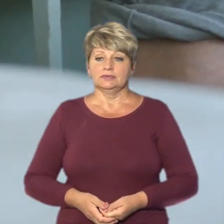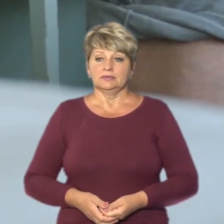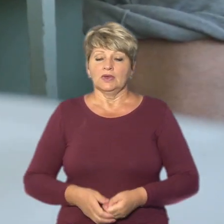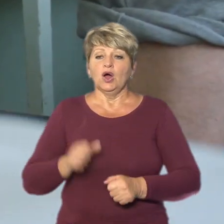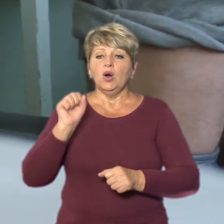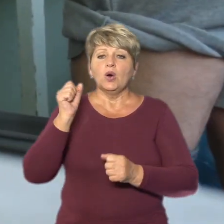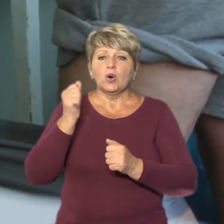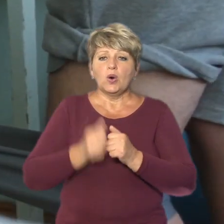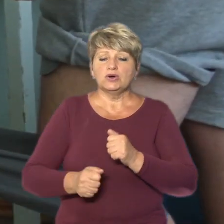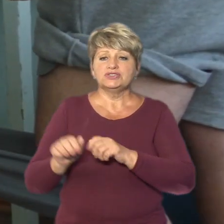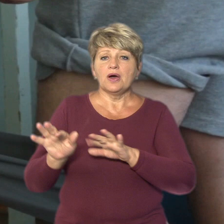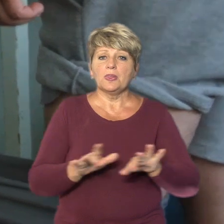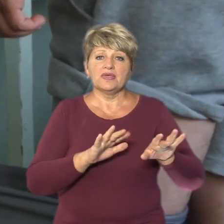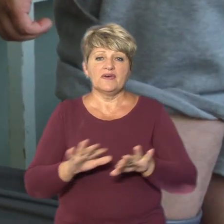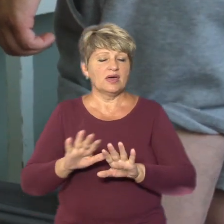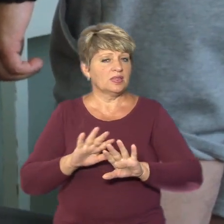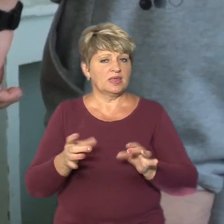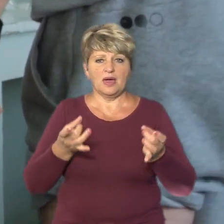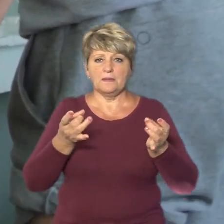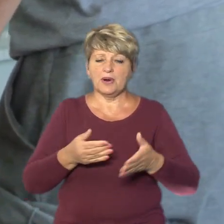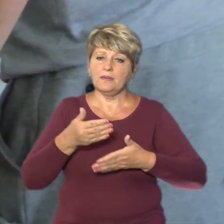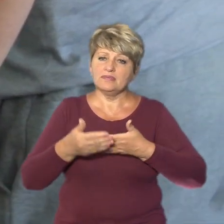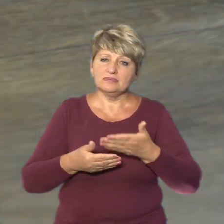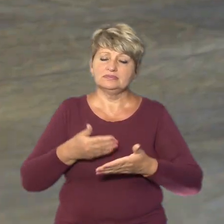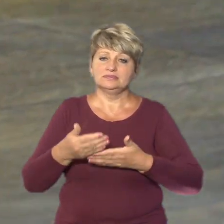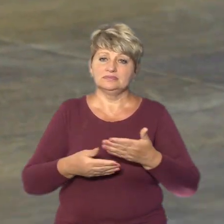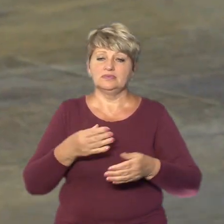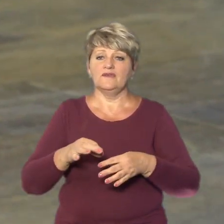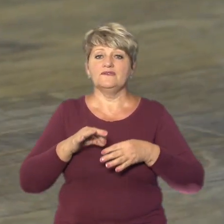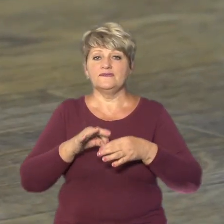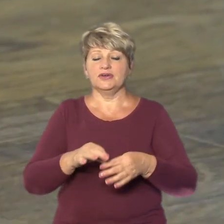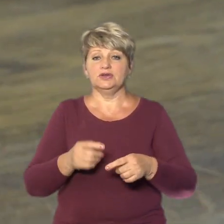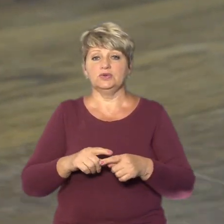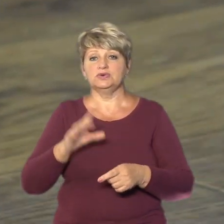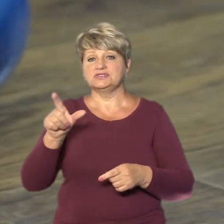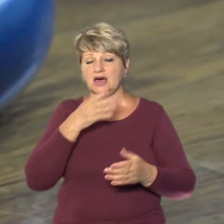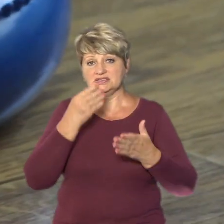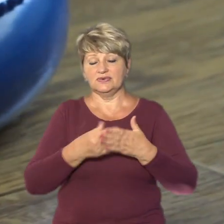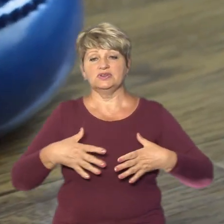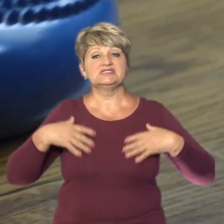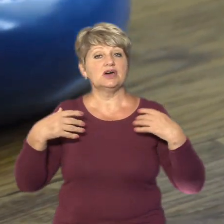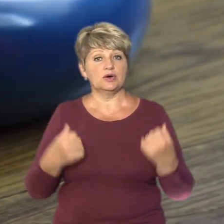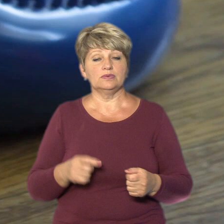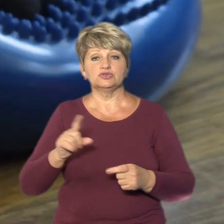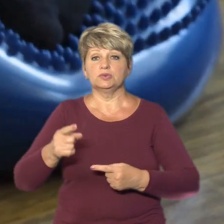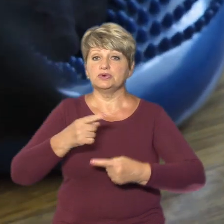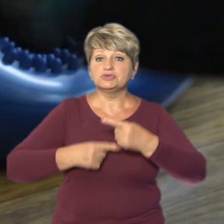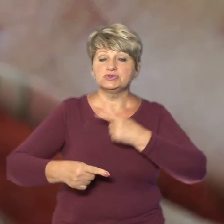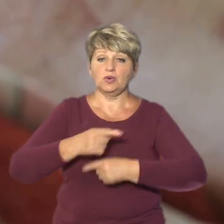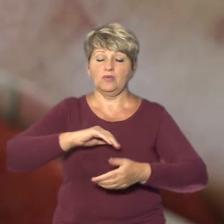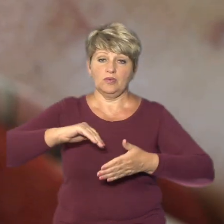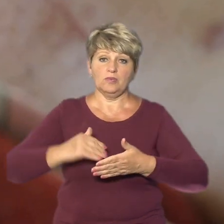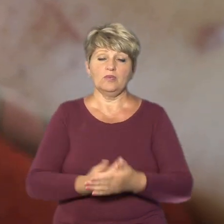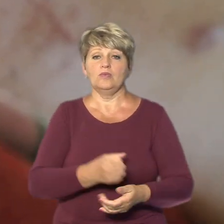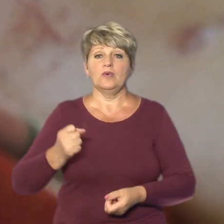Кожен новий рух дається непросто. Крок за кроком військові ведуть боротьбу. Та вже за своє здоров'я, аби знову повернутися в стрій.